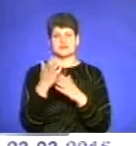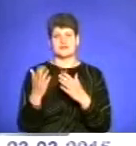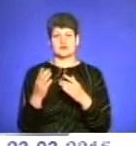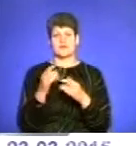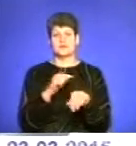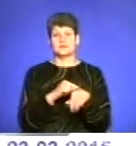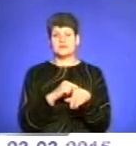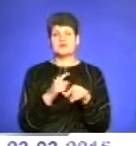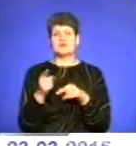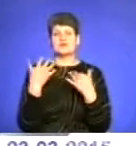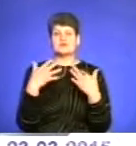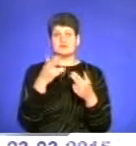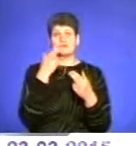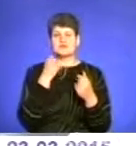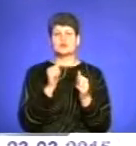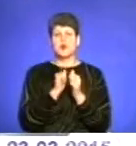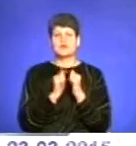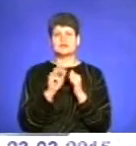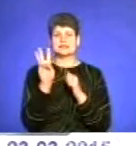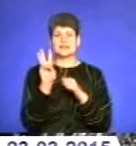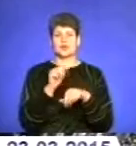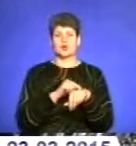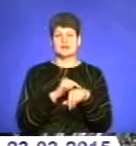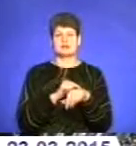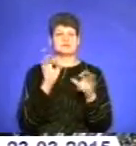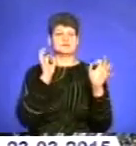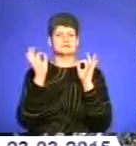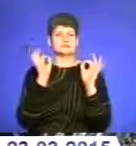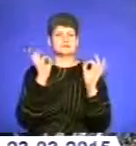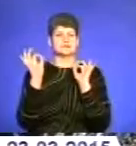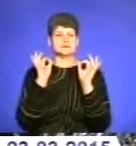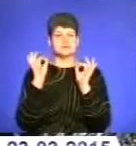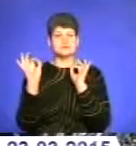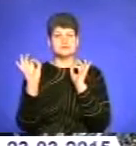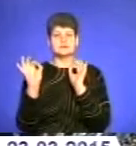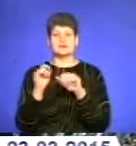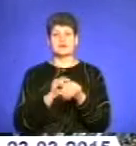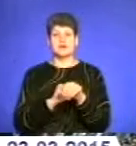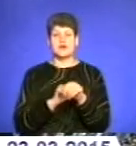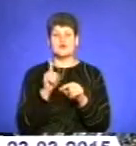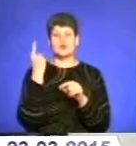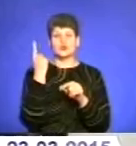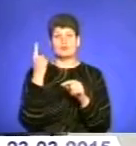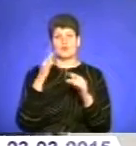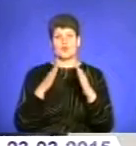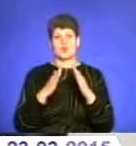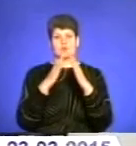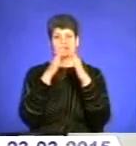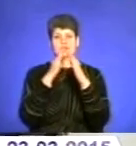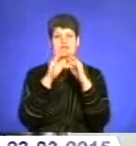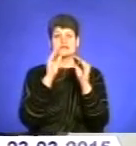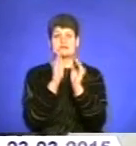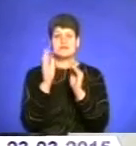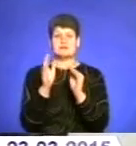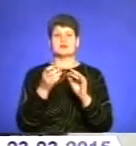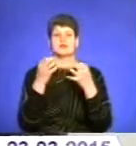Тернополяни вже звикли, що кожних три години біля катедри лунає бій курантів. Закладена в одному з куполів система не лише